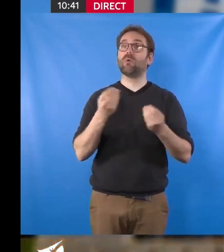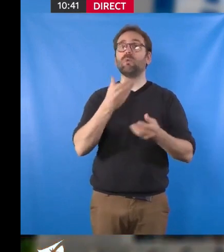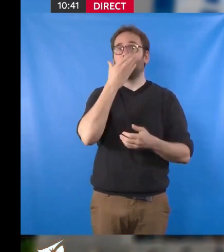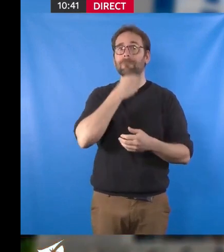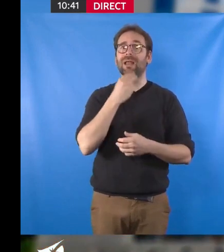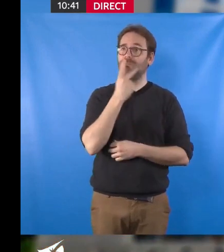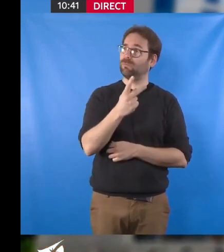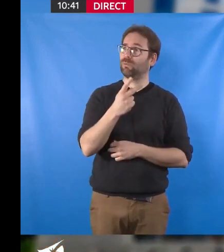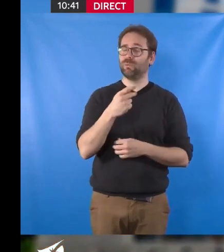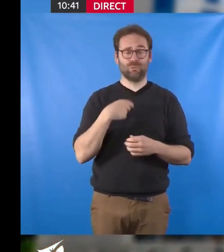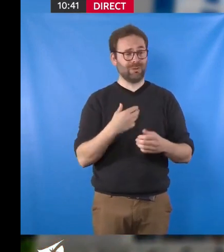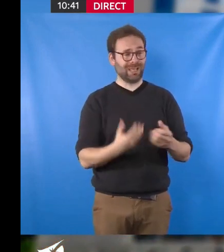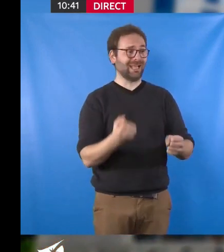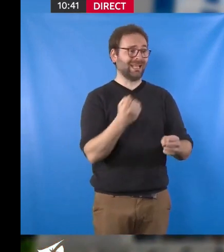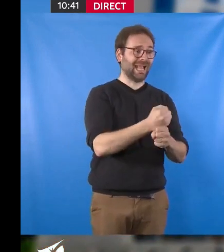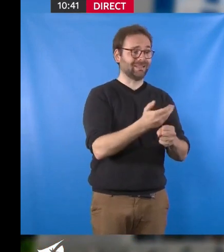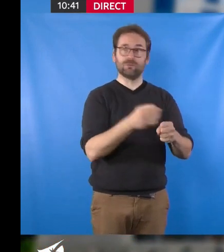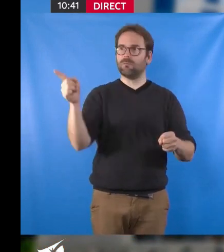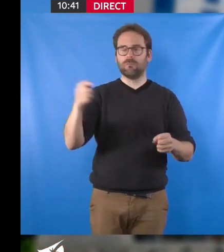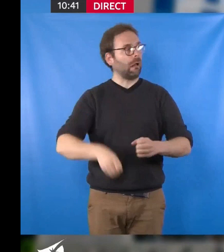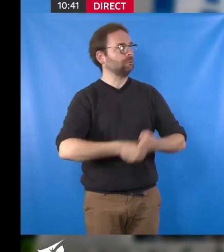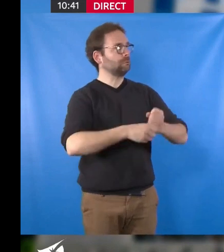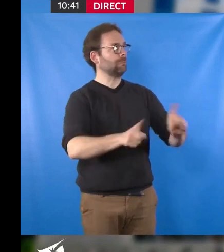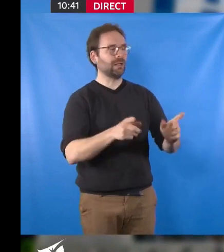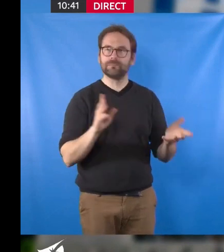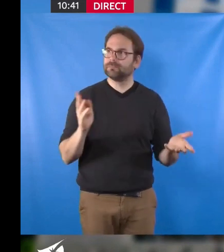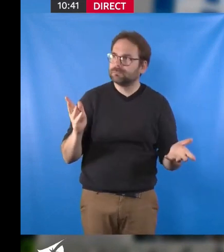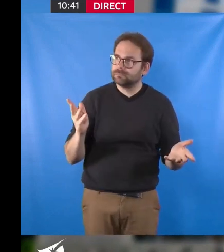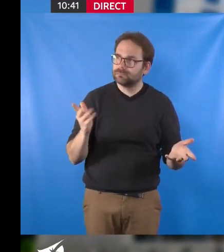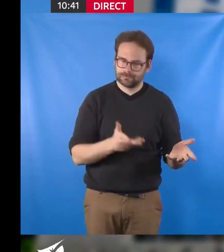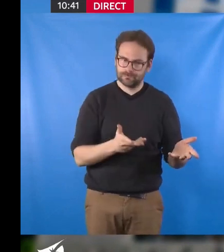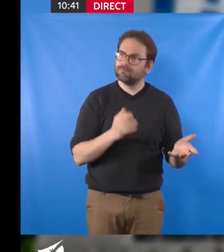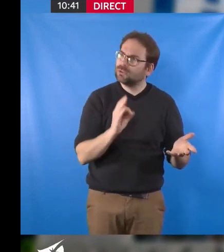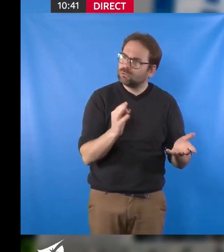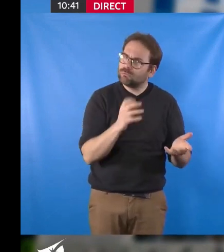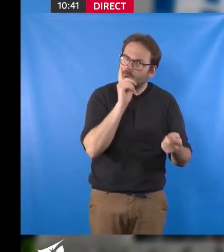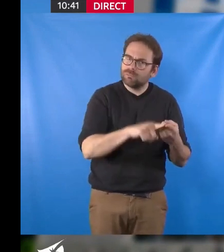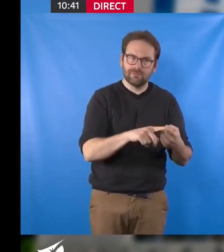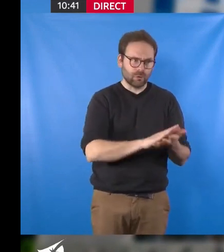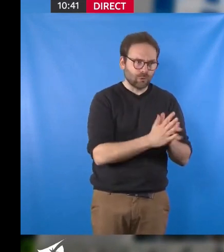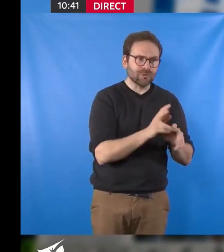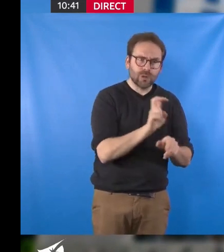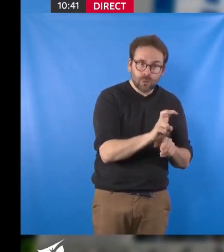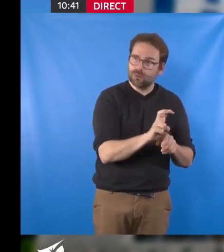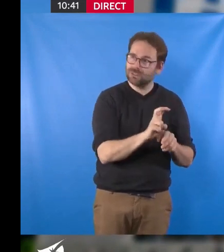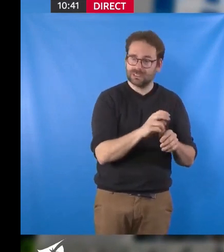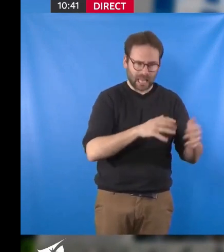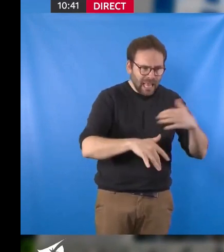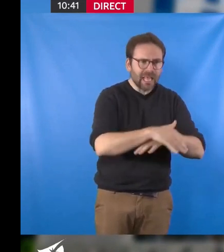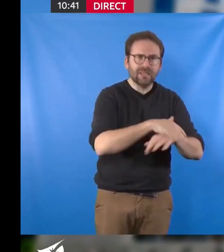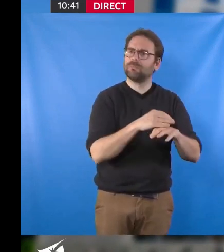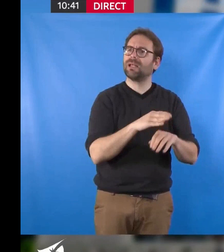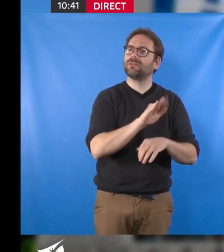et évidemment c'était aussi un des marqueurs justement de l'alliance entre la question de la transition écologique, des espaces de